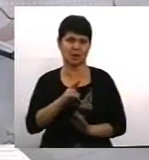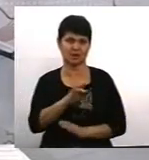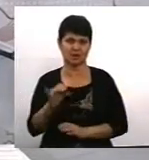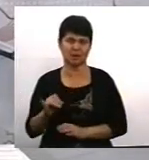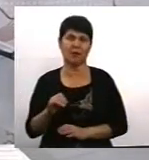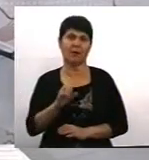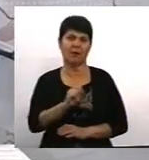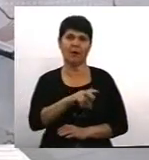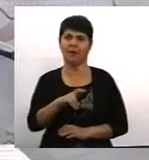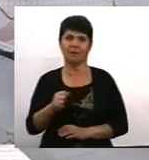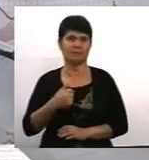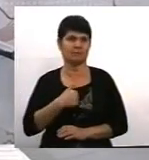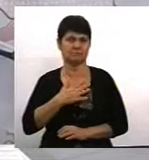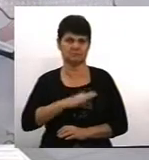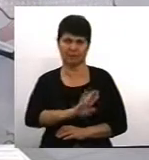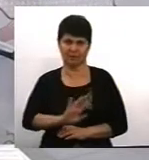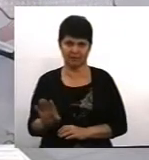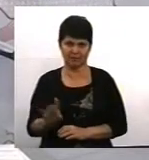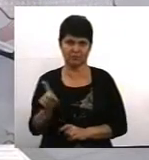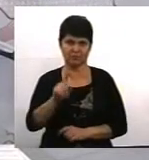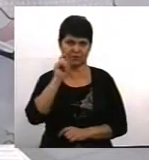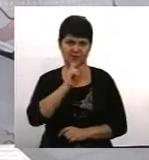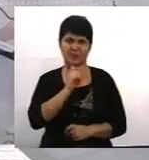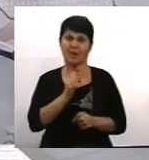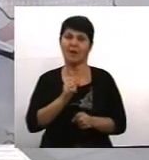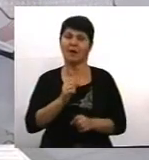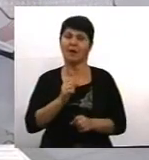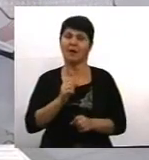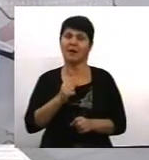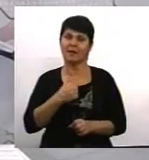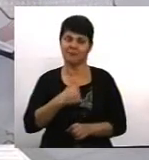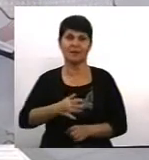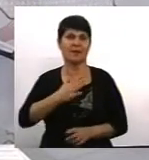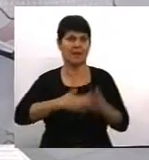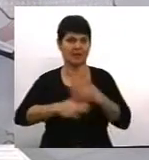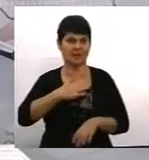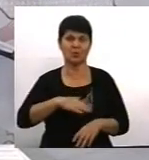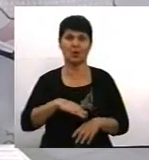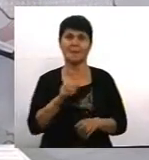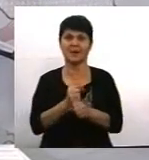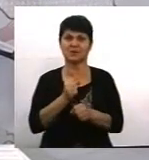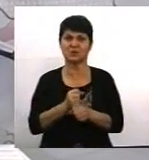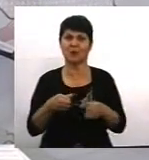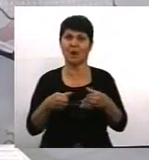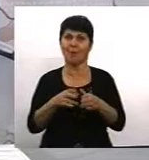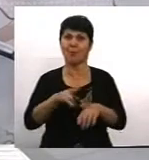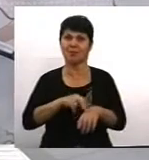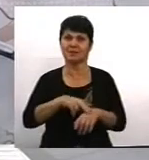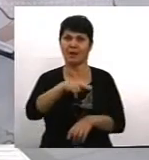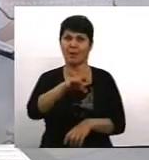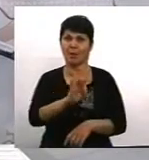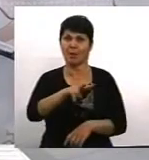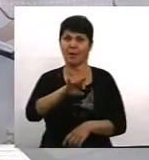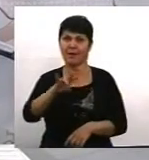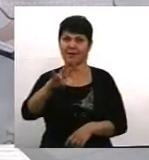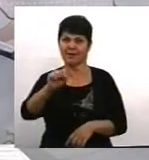мене радує, що в нас уже у Вінниці працює Поліна. Я знаю про цей проєкт, дуже його вітаю. Єдине, що мені